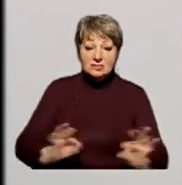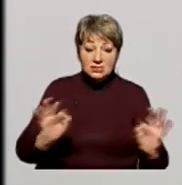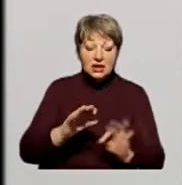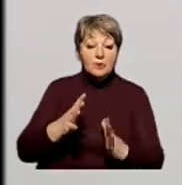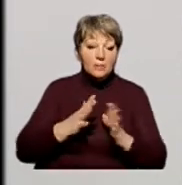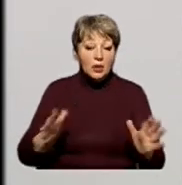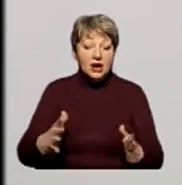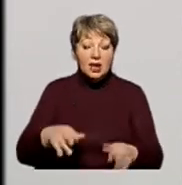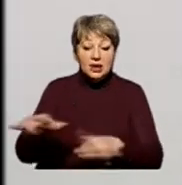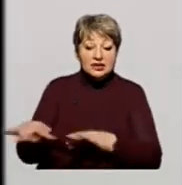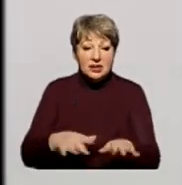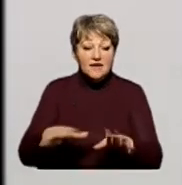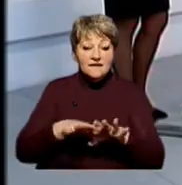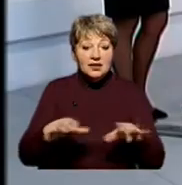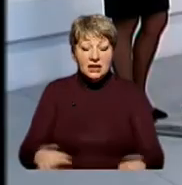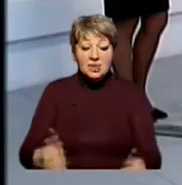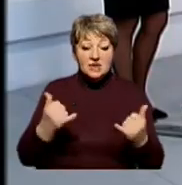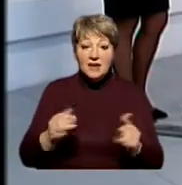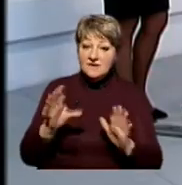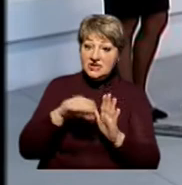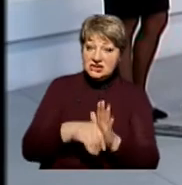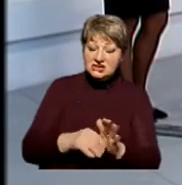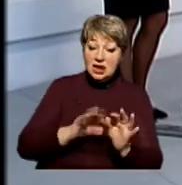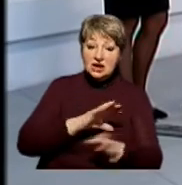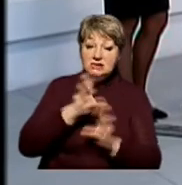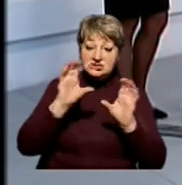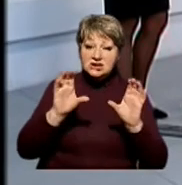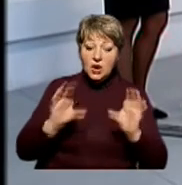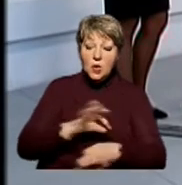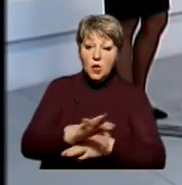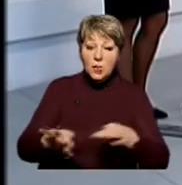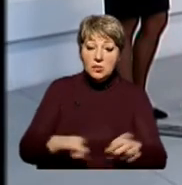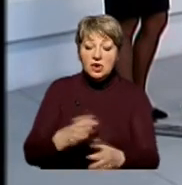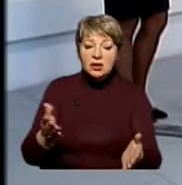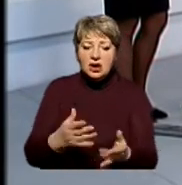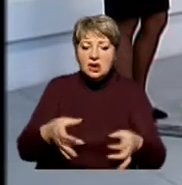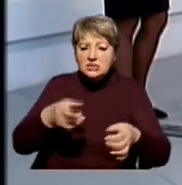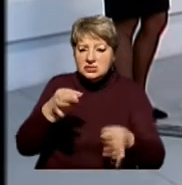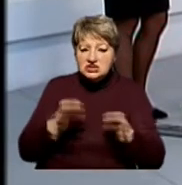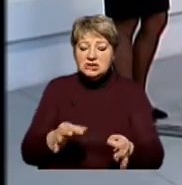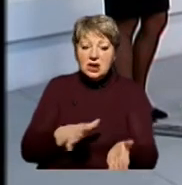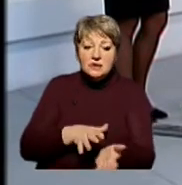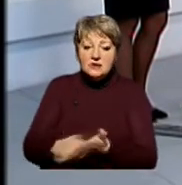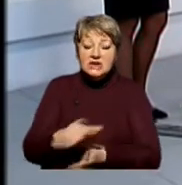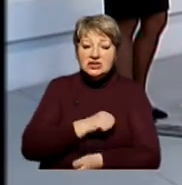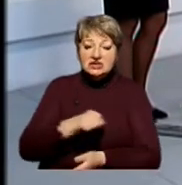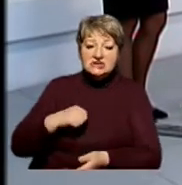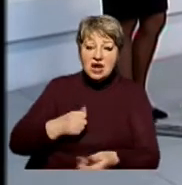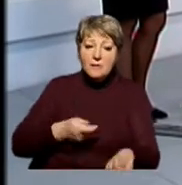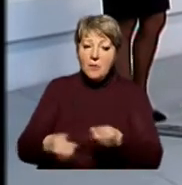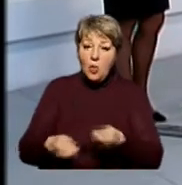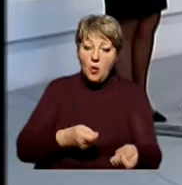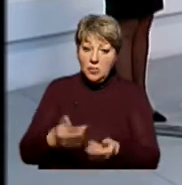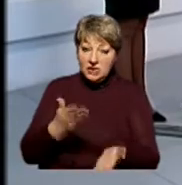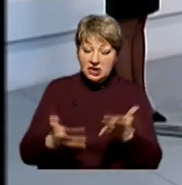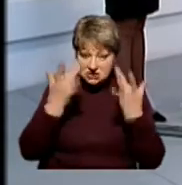як ви знаєте, діюча влада зараз внесла законопроект 6062, яким насправді знищується тепер і місцеве самоврядування, в разі, якщо